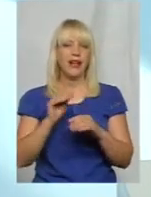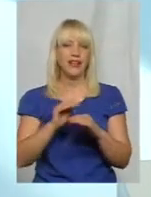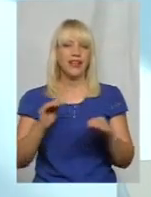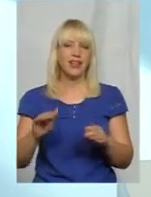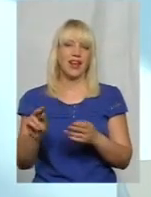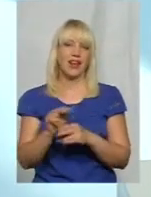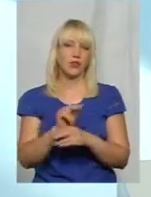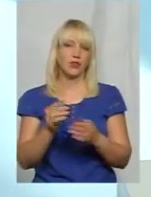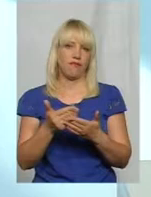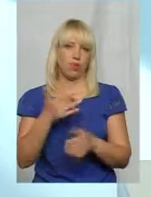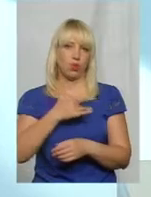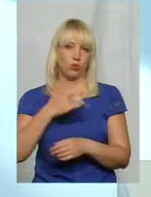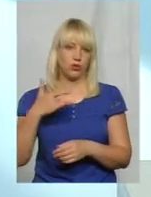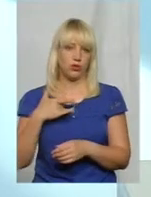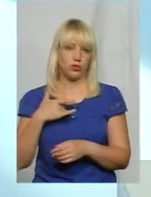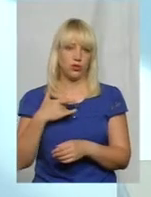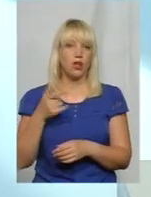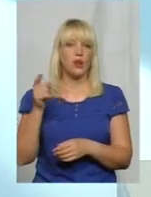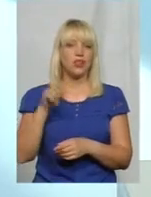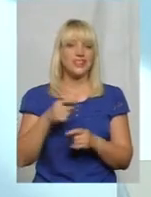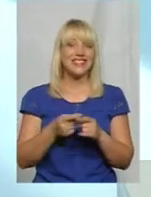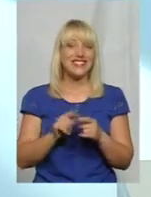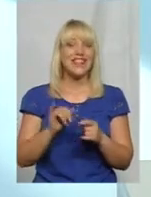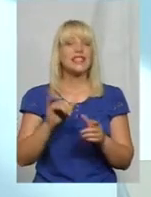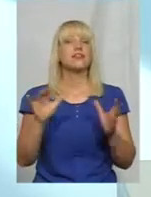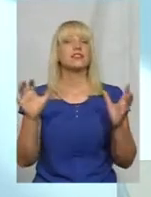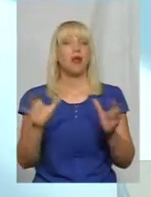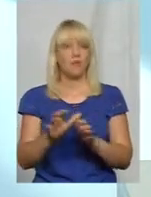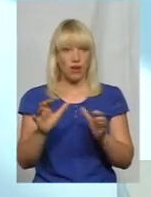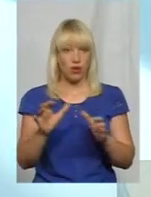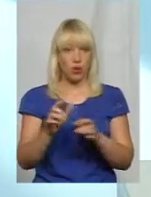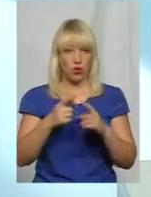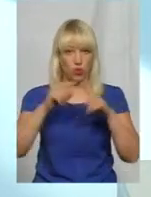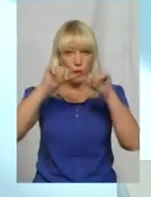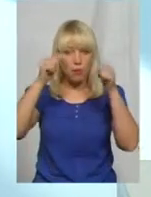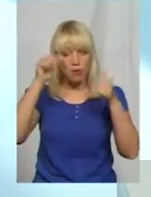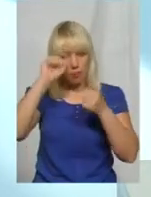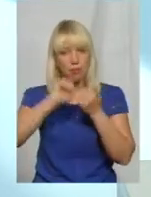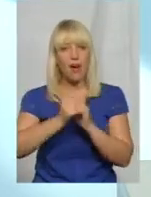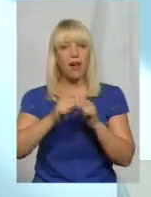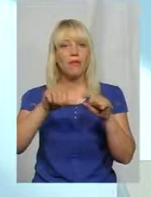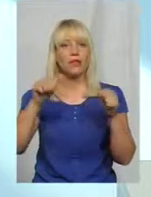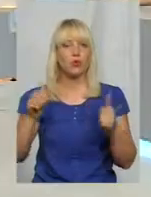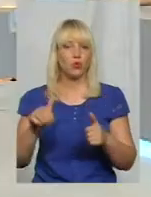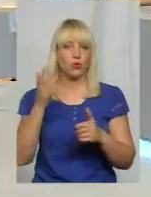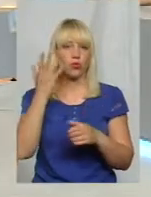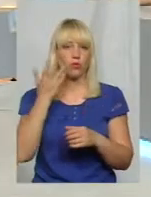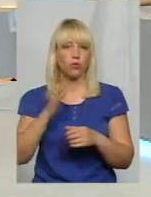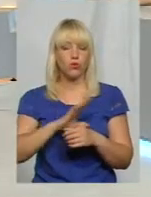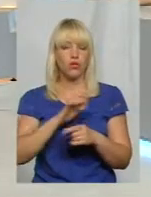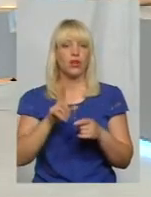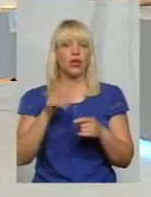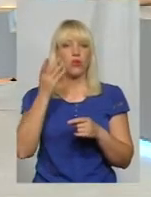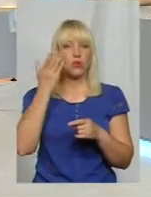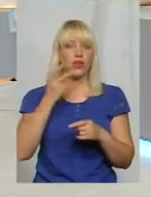туберкульозу, хоча це і зберегло свій час пам'ятку. Був період, коли в церквах робили